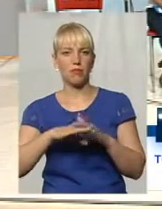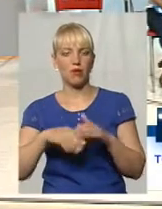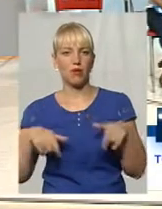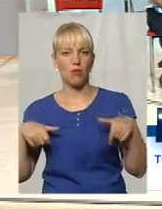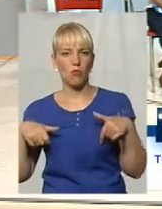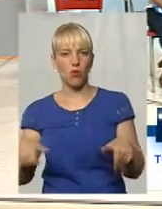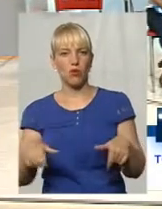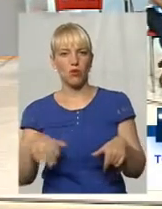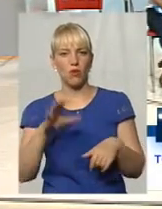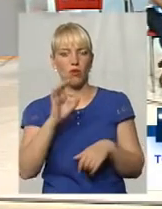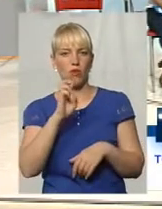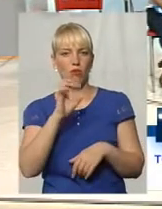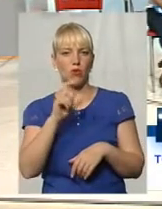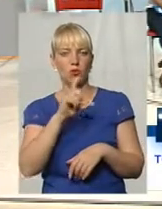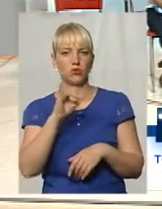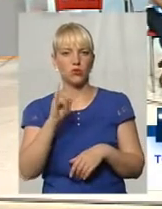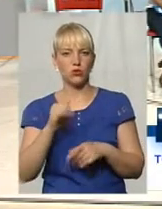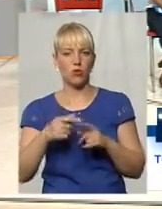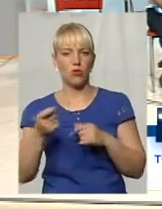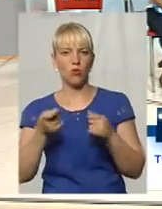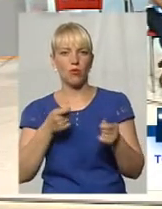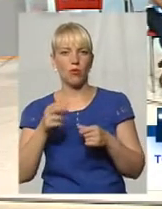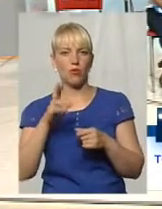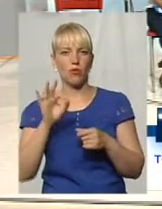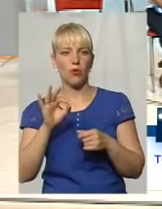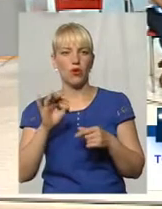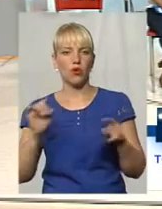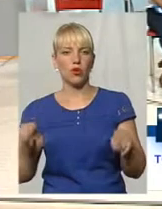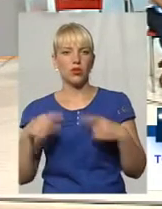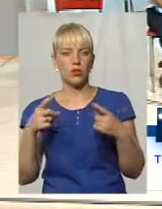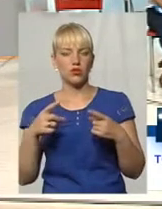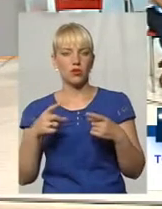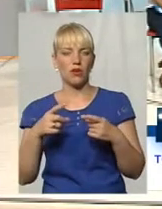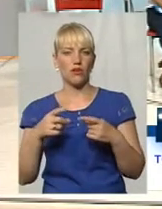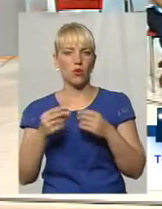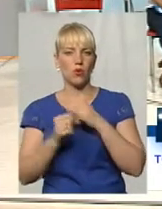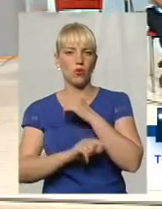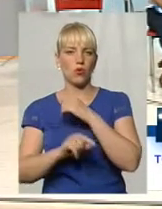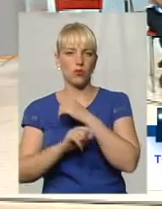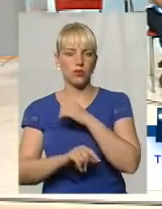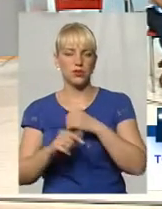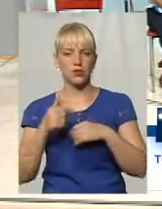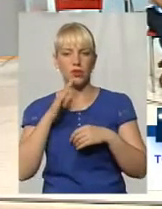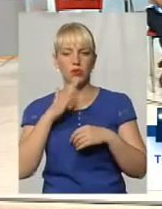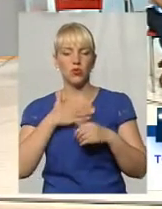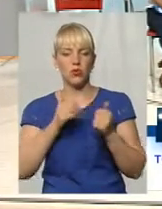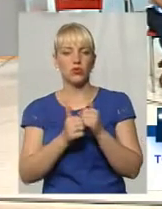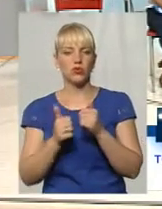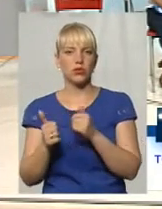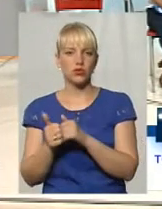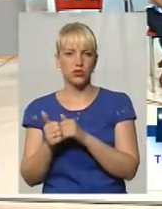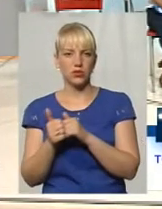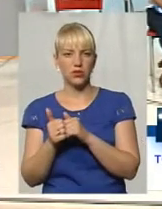спокійний угодник, обставління, бо таке заорганізовано. Мої суті, де стеке спіхки,